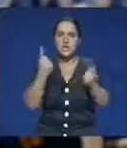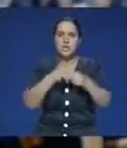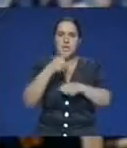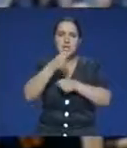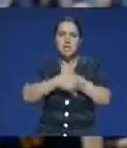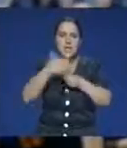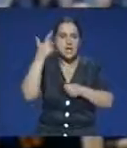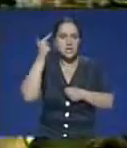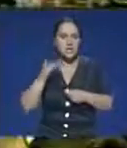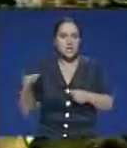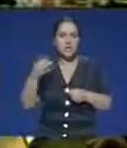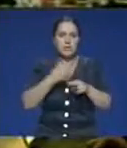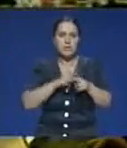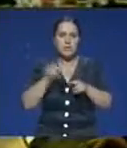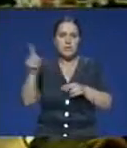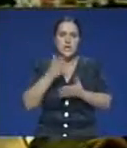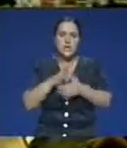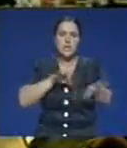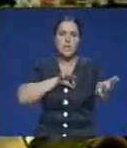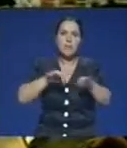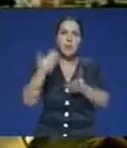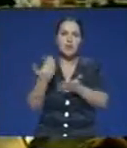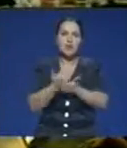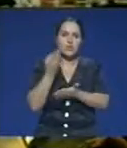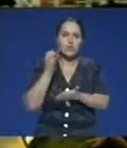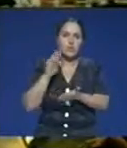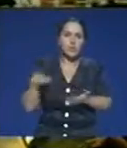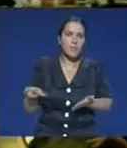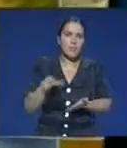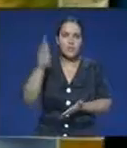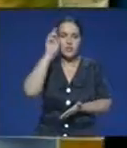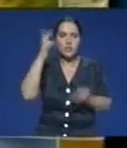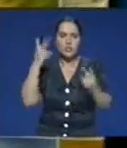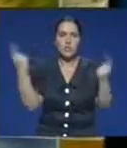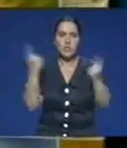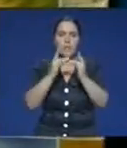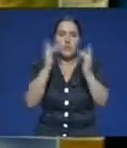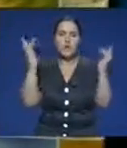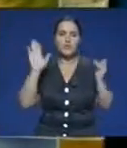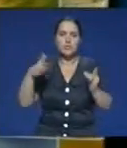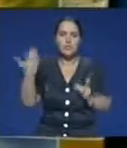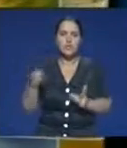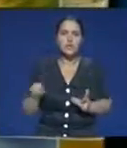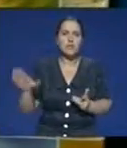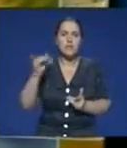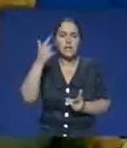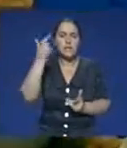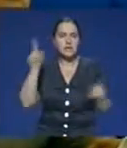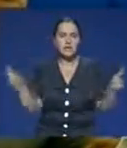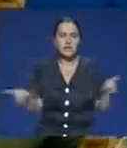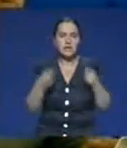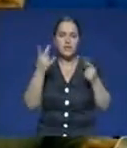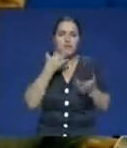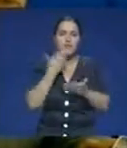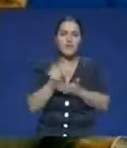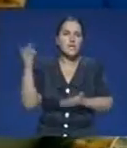-Азиатского региона. В проекте «Новый шелковый путь» наше государство должно стать своеобразным мостом между Европой и Азией, возродив тем самым